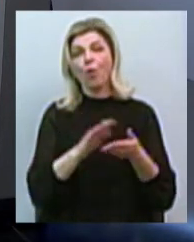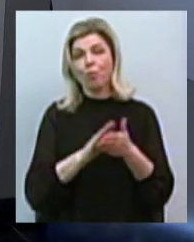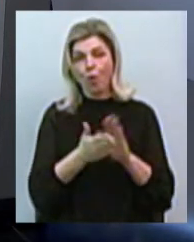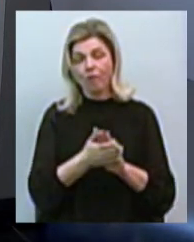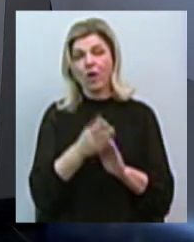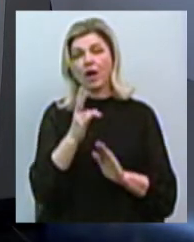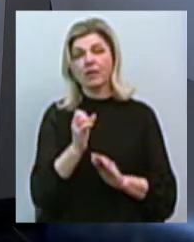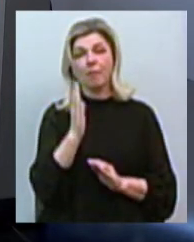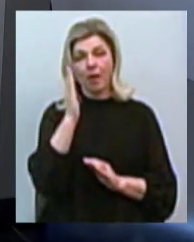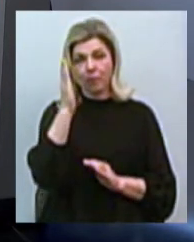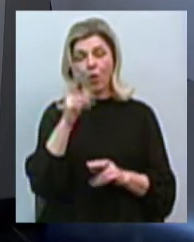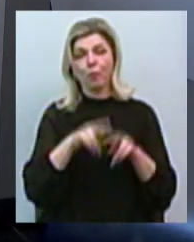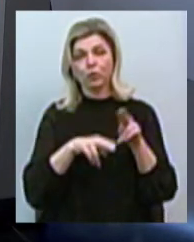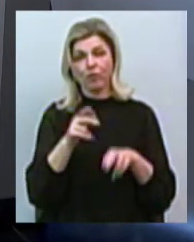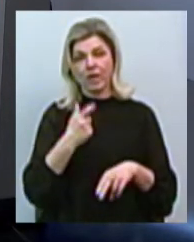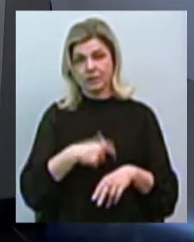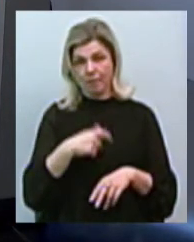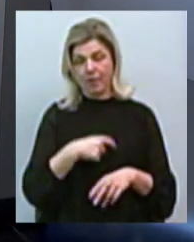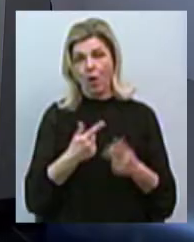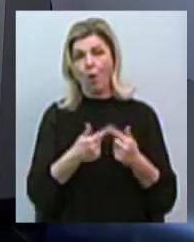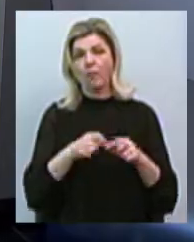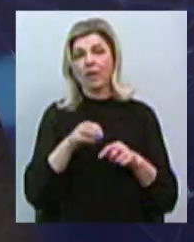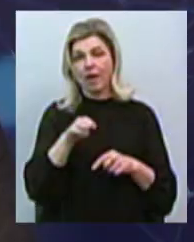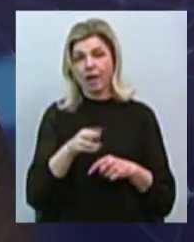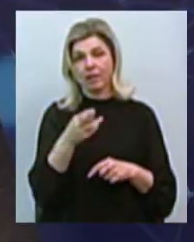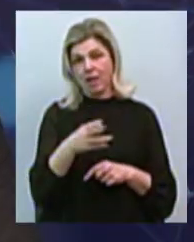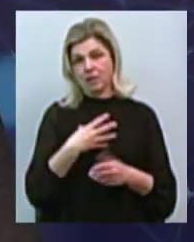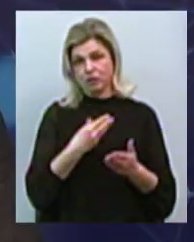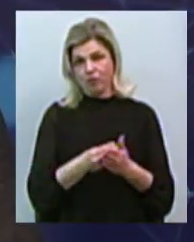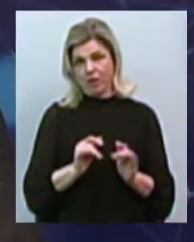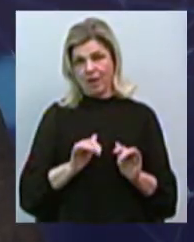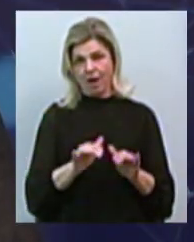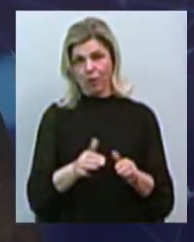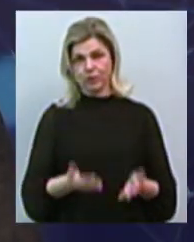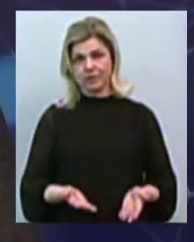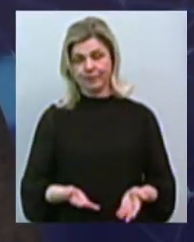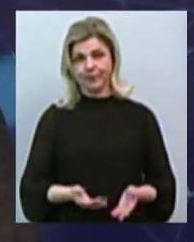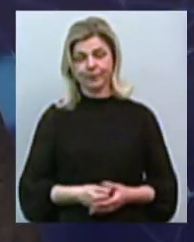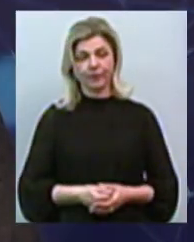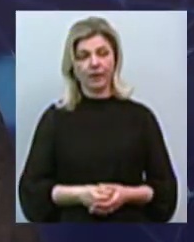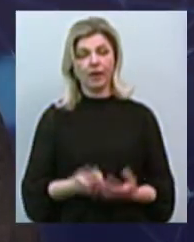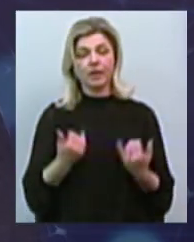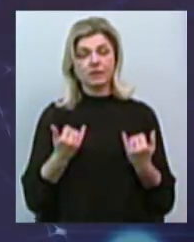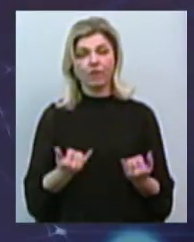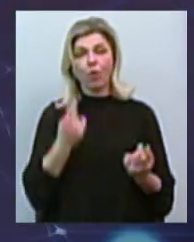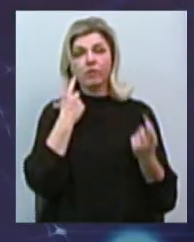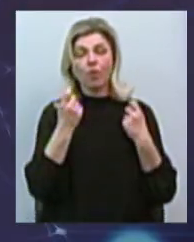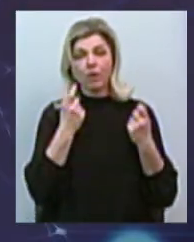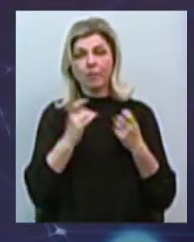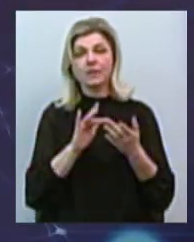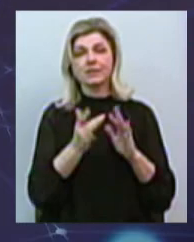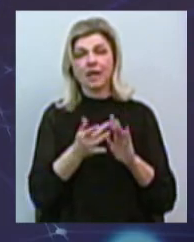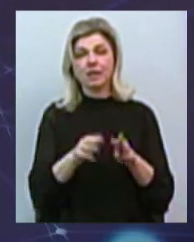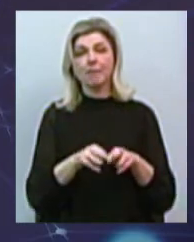концесіонеру збудувати собі об'єкт для своєї діяльності. Ось в сьогоднішній інформації на сайті Міністерства